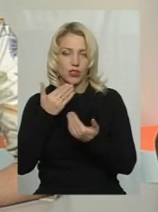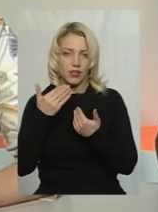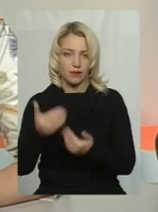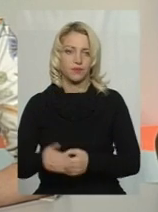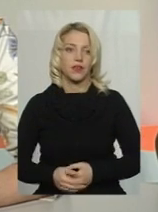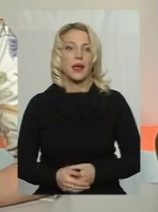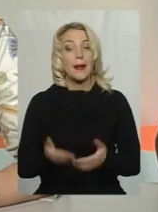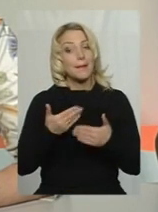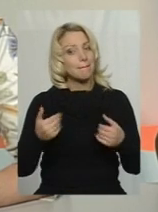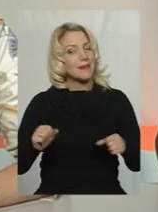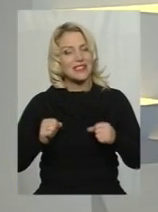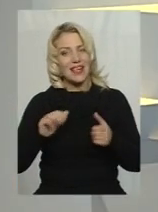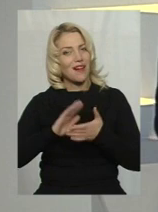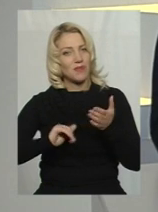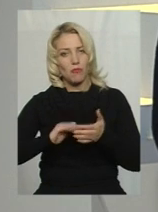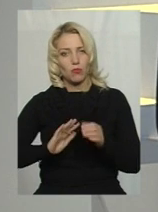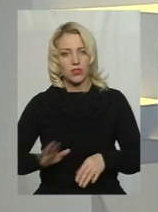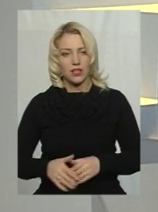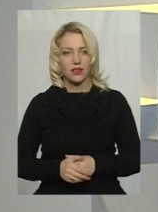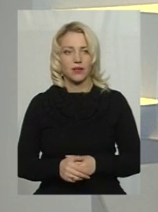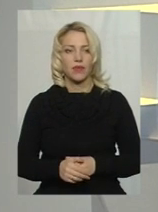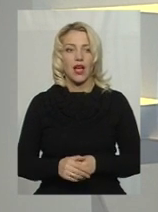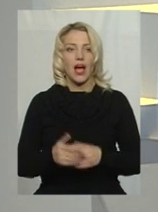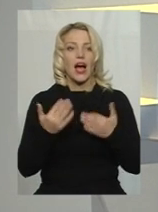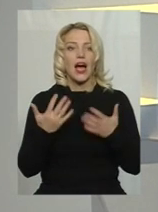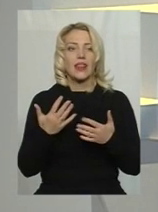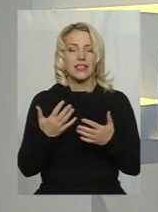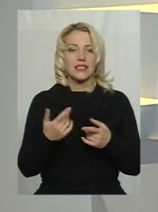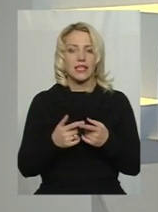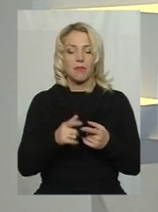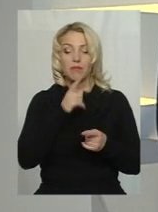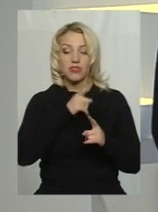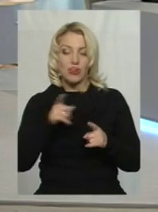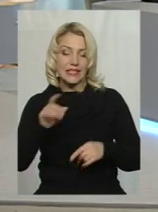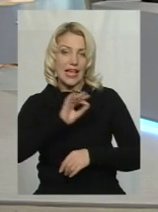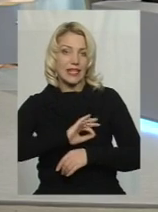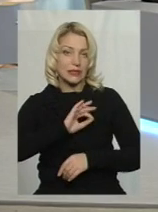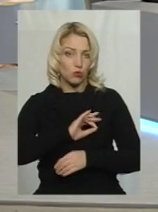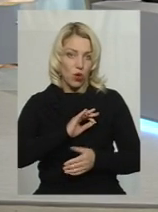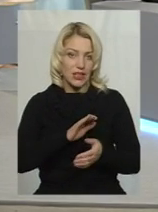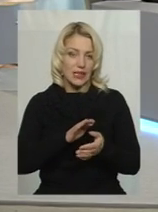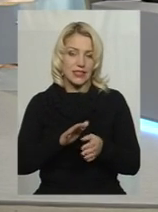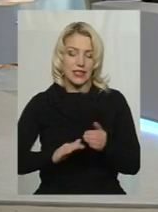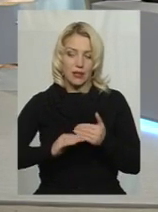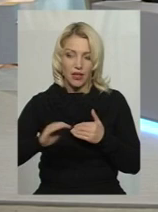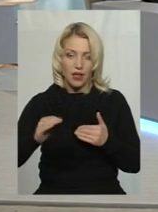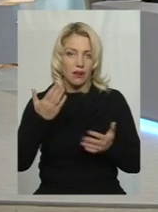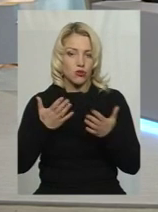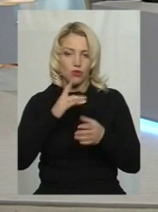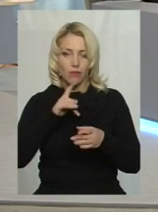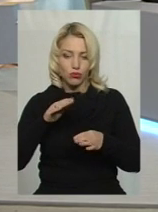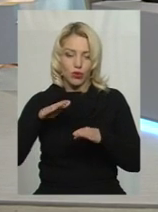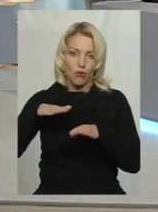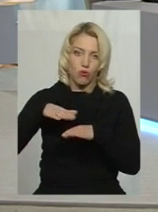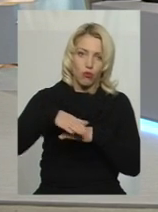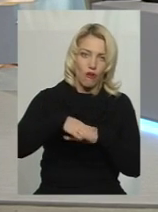Не стараємося не пропускати. Маю на увазі, небезпечно потім під час експлуатації? Під час експлуатації, якщо не буде уклони, не буде